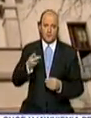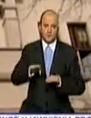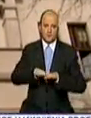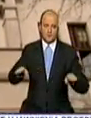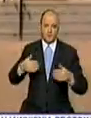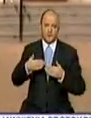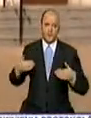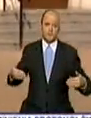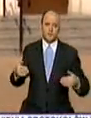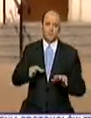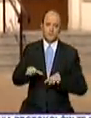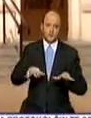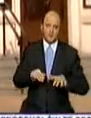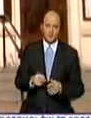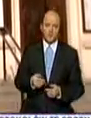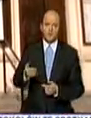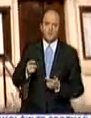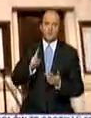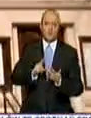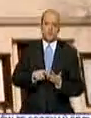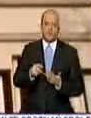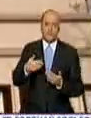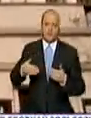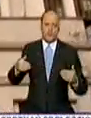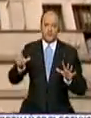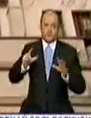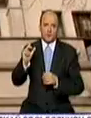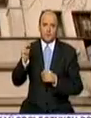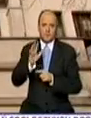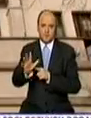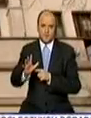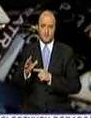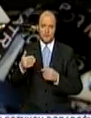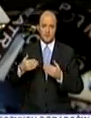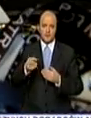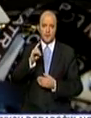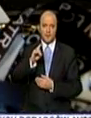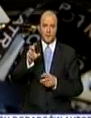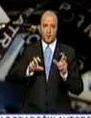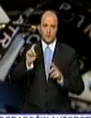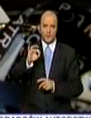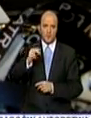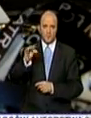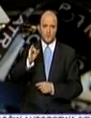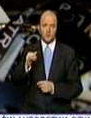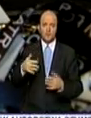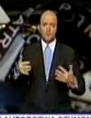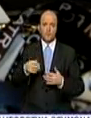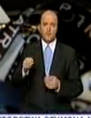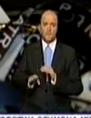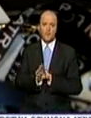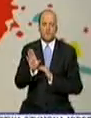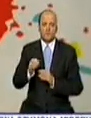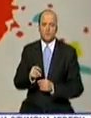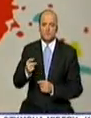scenach Teatru Powszechnego, w dawnym Teatrze 7.15 w Hotelu Grant oraz w Klubie Wytwórnia. Festiwal zamknął